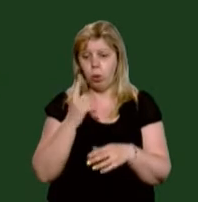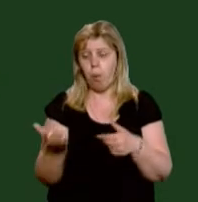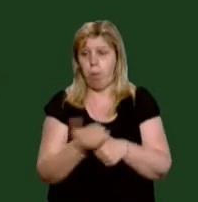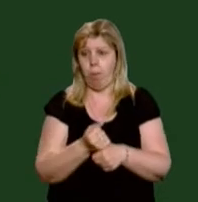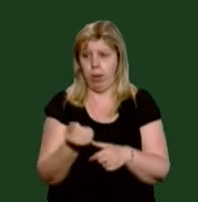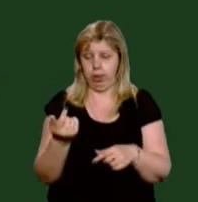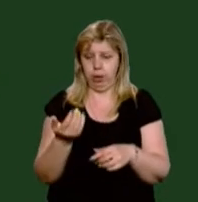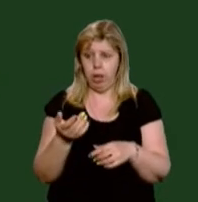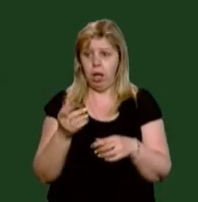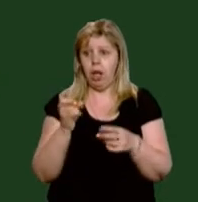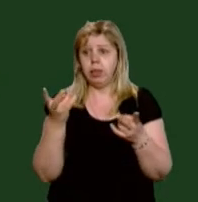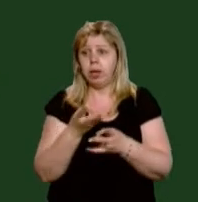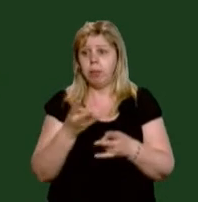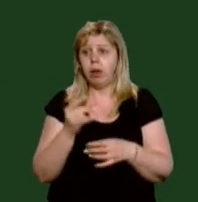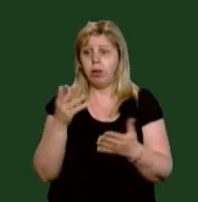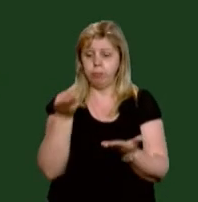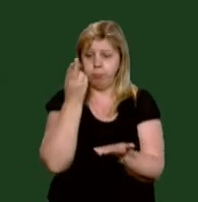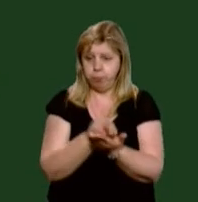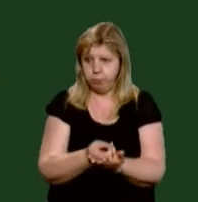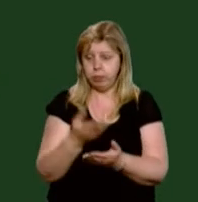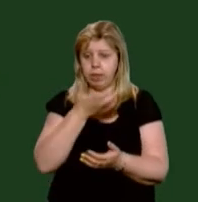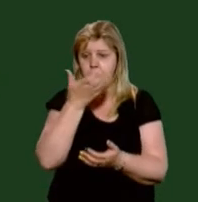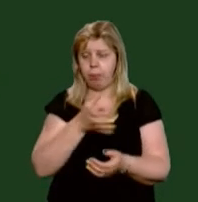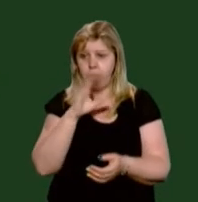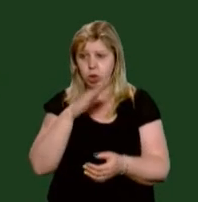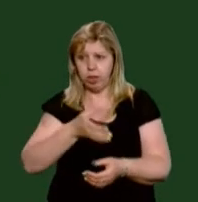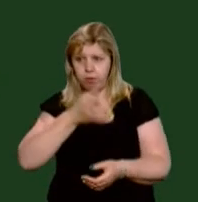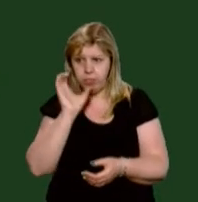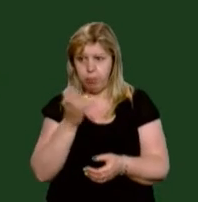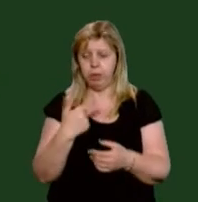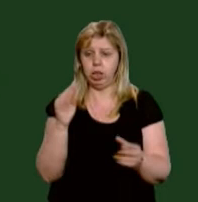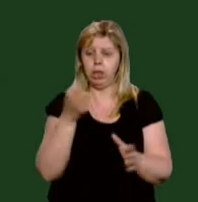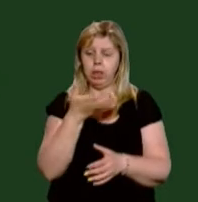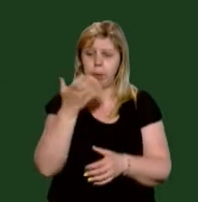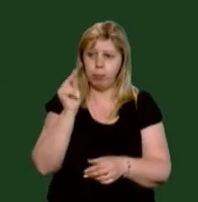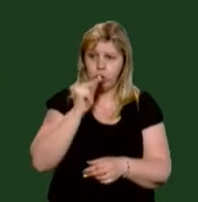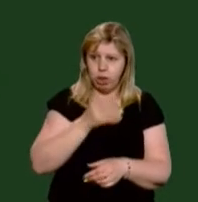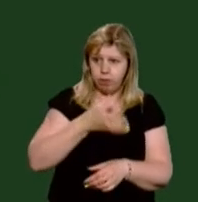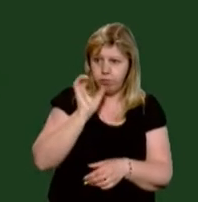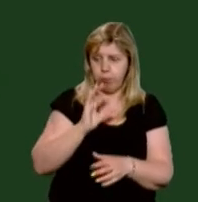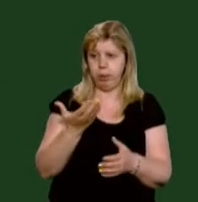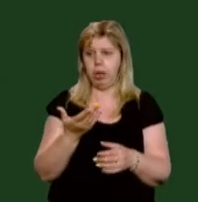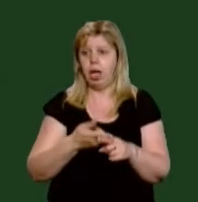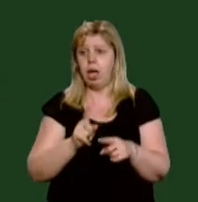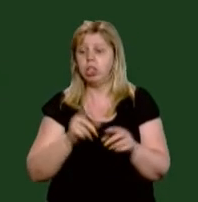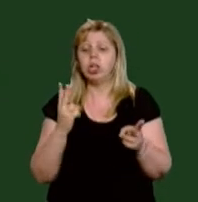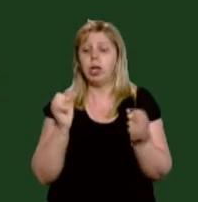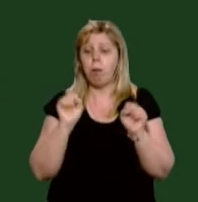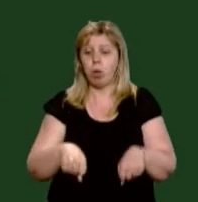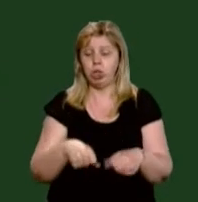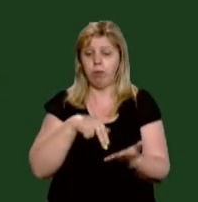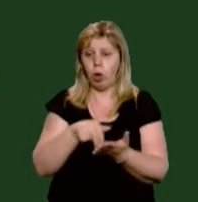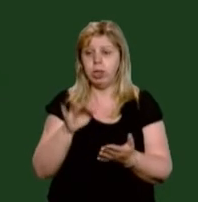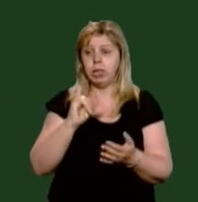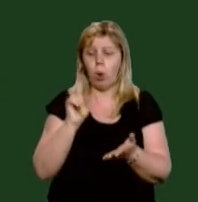зразу. Покласти в ліжко теплої води чи теплого чаю, наприклад, римашкового. Наскільки можливо промити